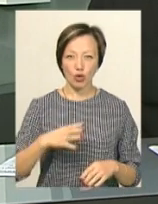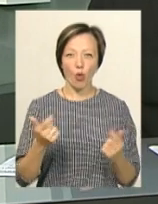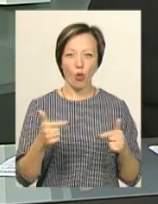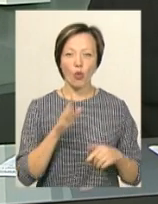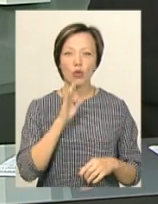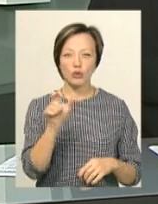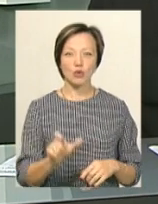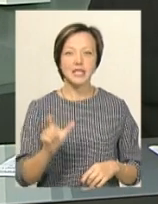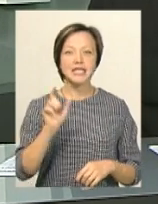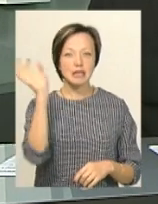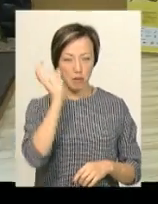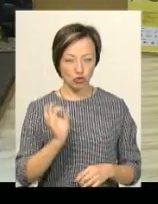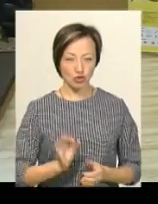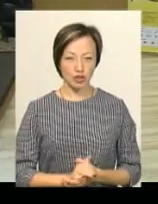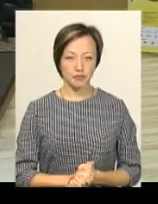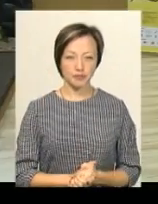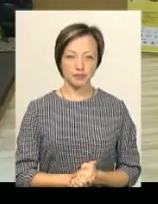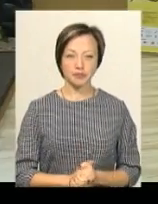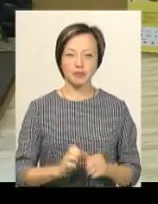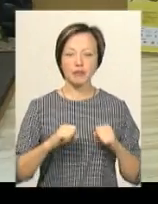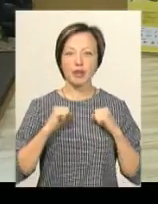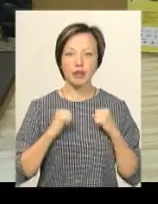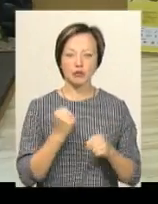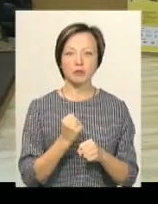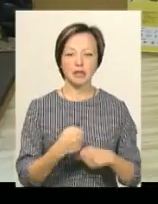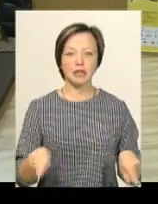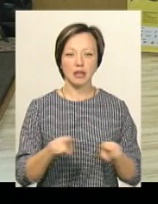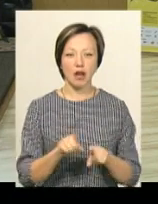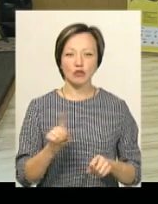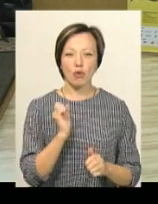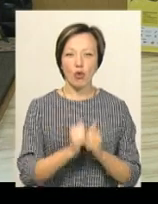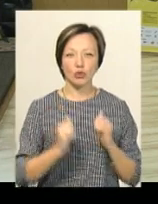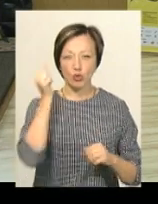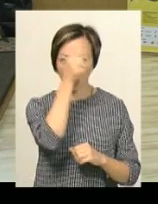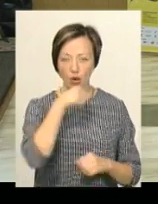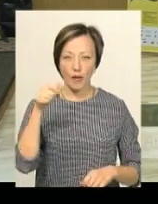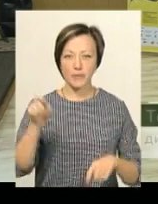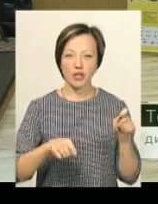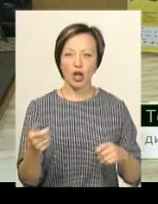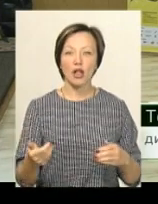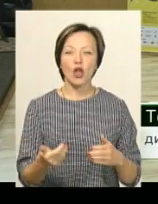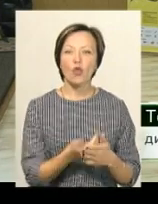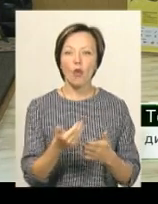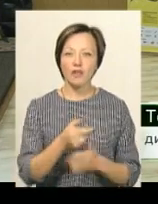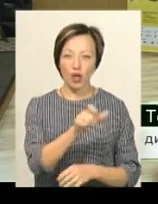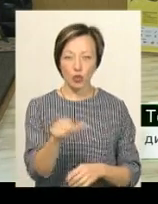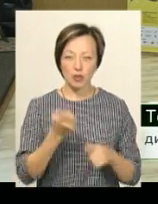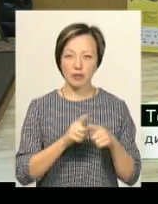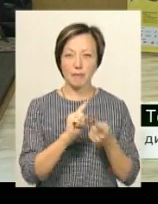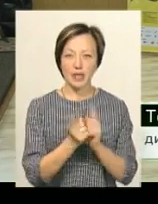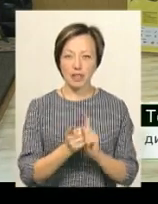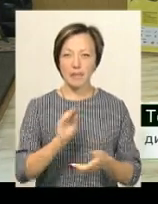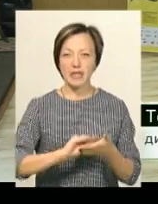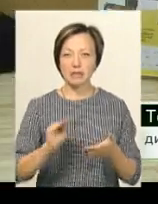гостю із Німеччини. Немагалася зробити так, щоб кожного року приїжджали нові люди, а це перекладачі,